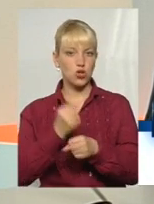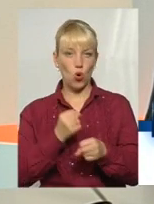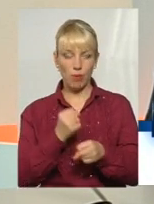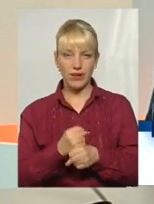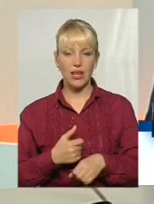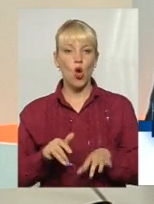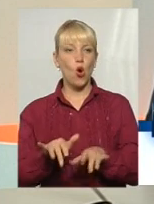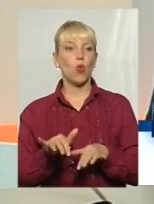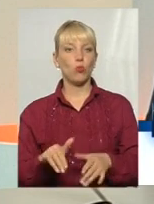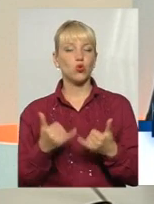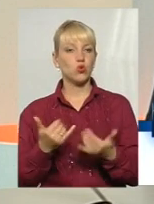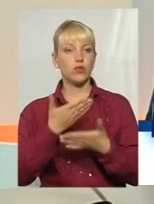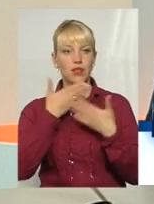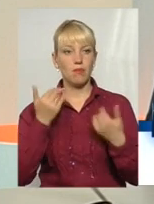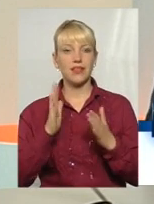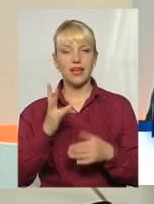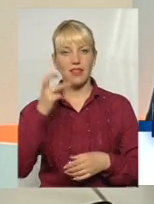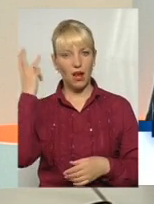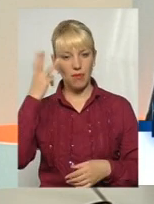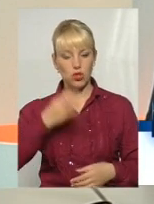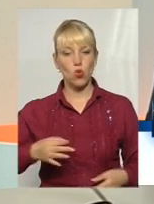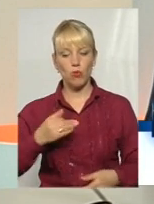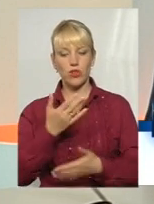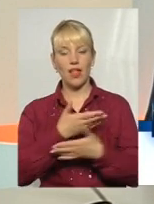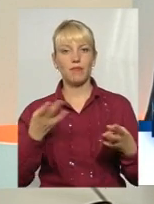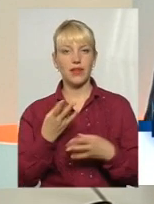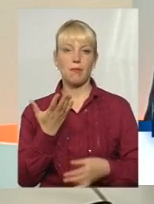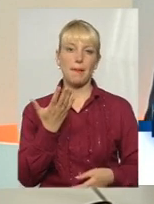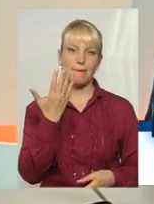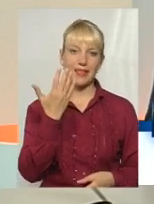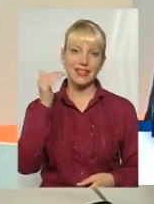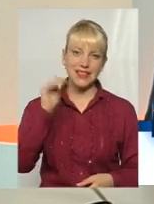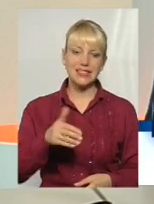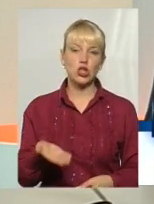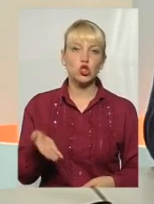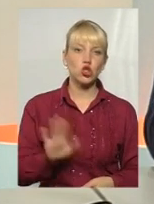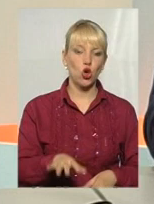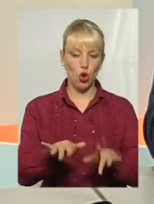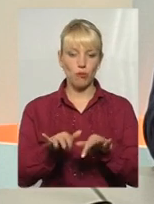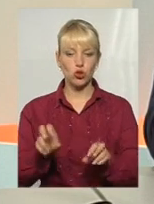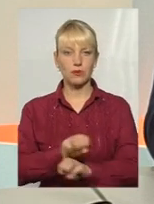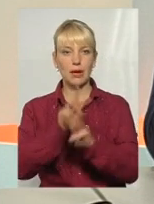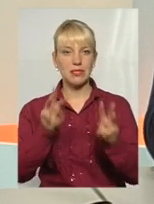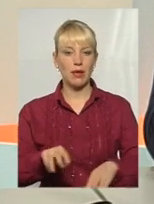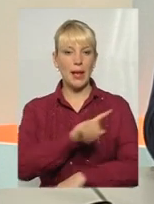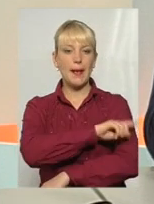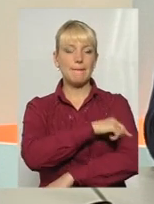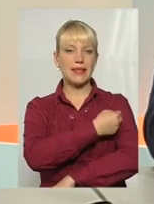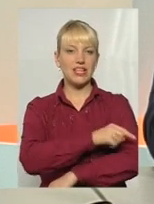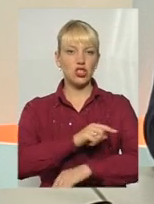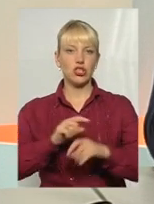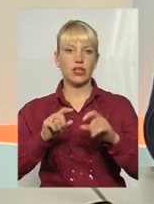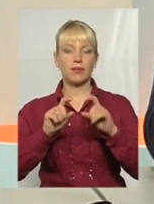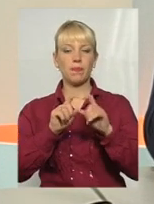'ютерів сьогодні немає. Сьогодні тільки на Хмельницьку область нам треба 5 тисяч 100 комп'ютерів, щоб забезпечити сімейного лікаря, амбулаторію сімейної